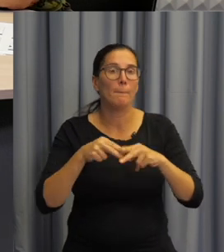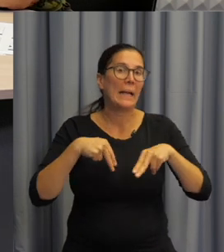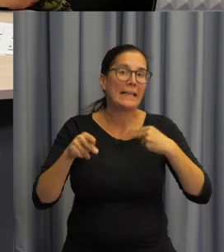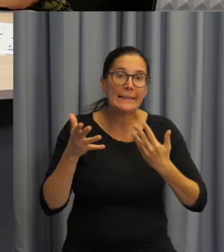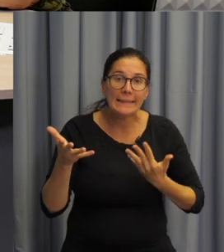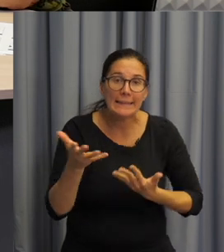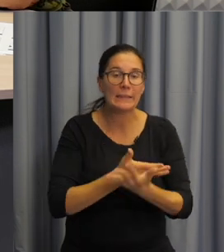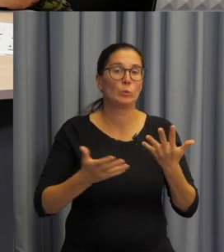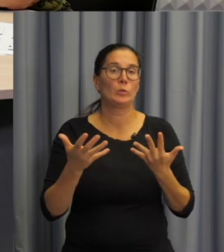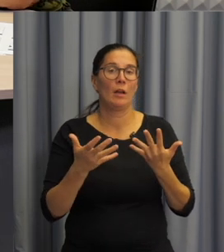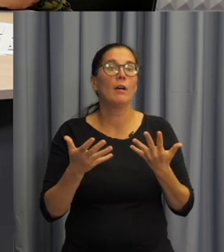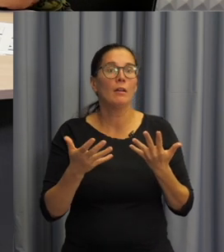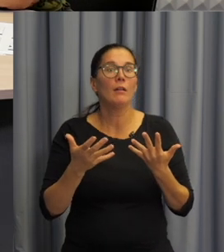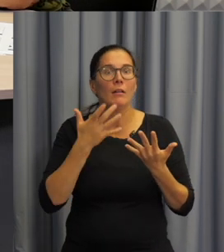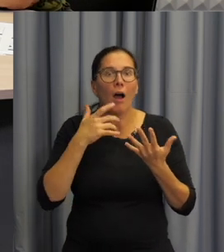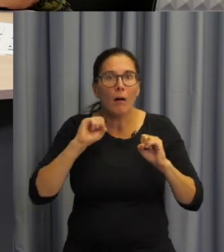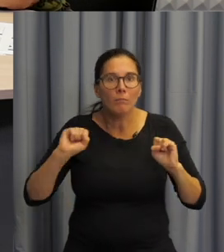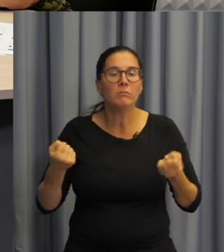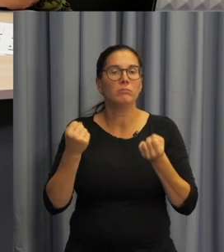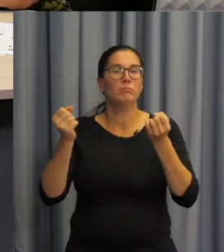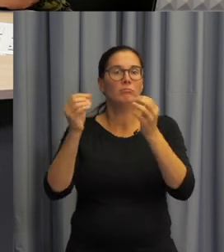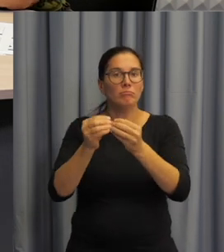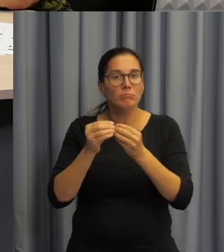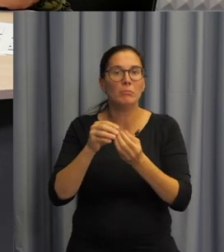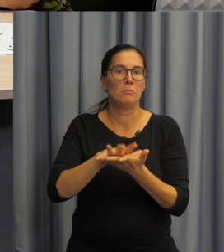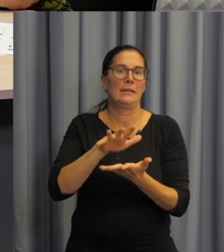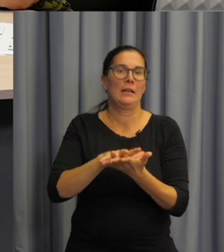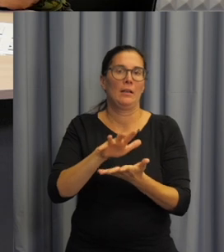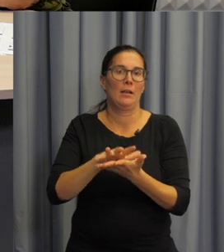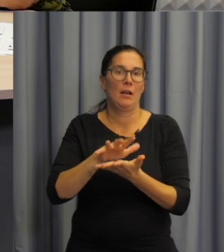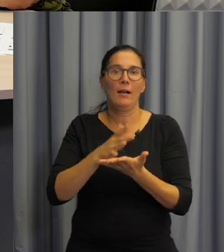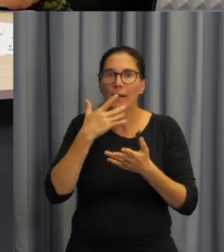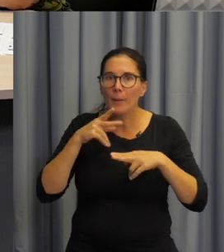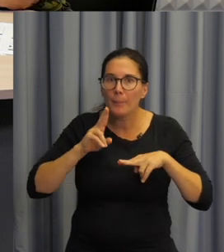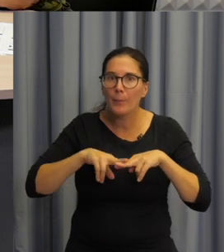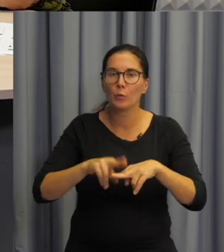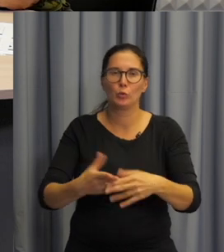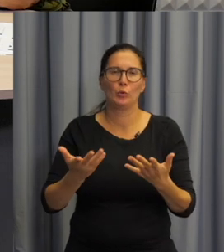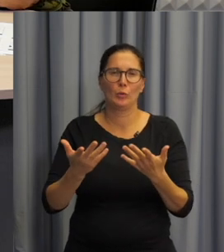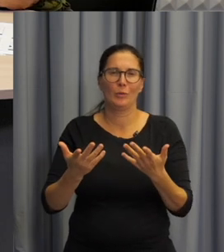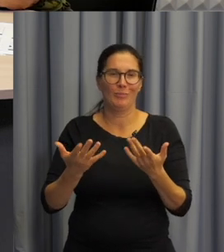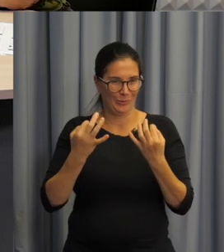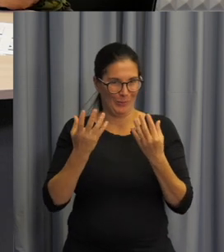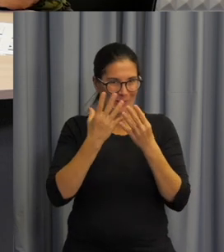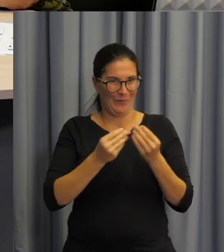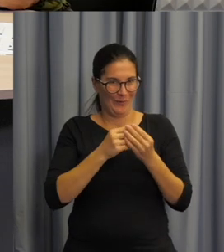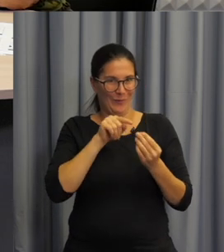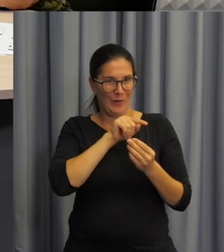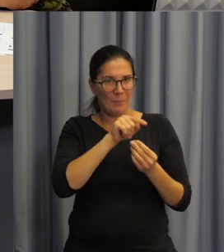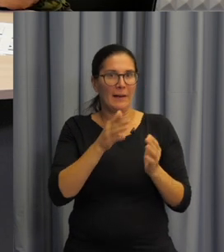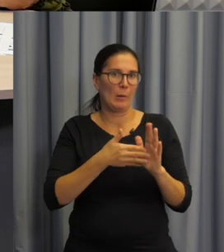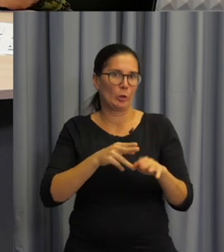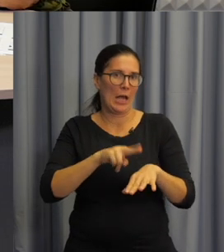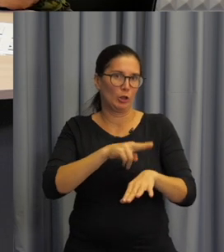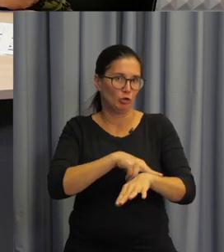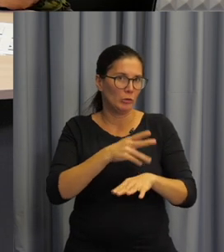bavit, domlouvat, diskutovat o tom, jak vytvořit třeba konkrétní materiály, jakým způsobem postupovat, jak použít